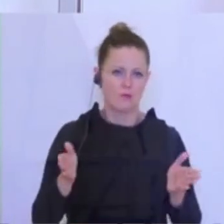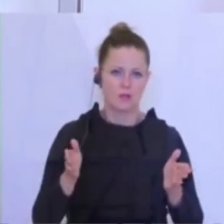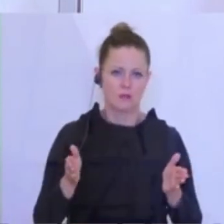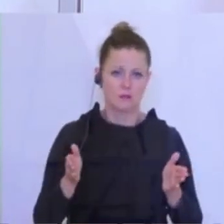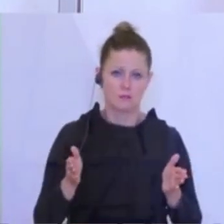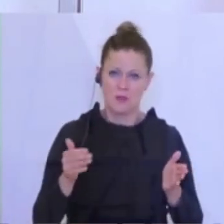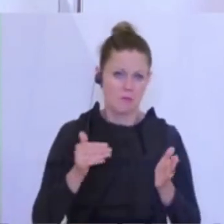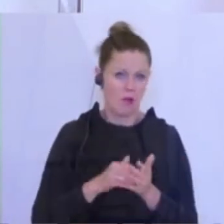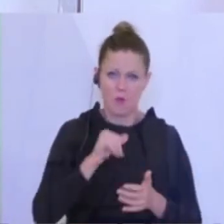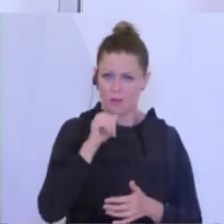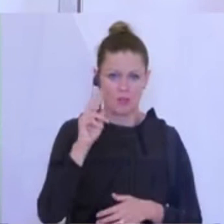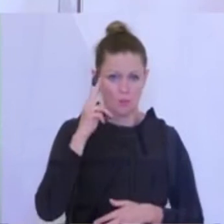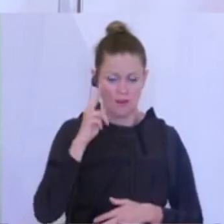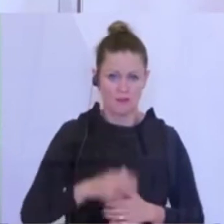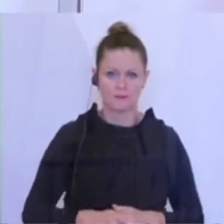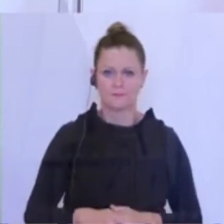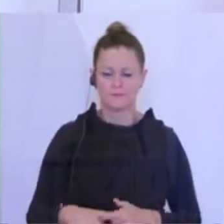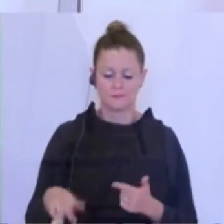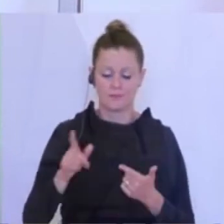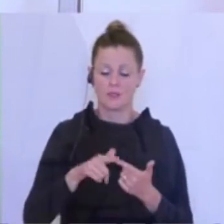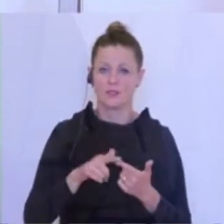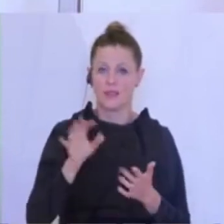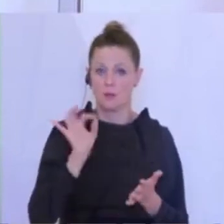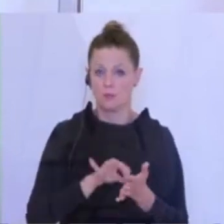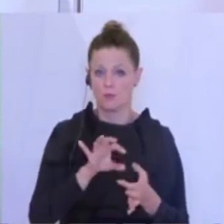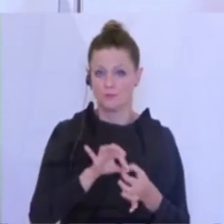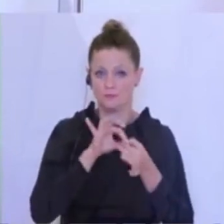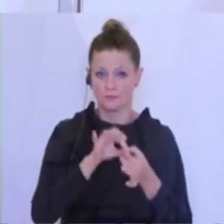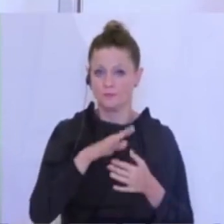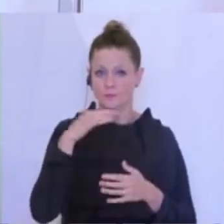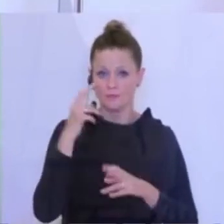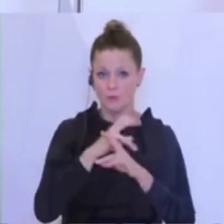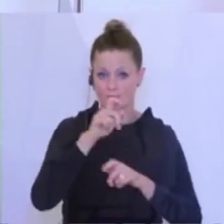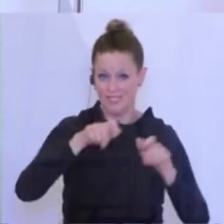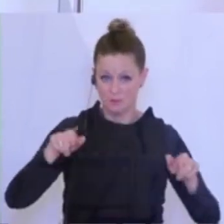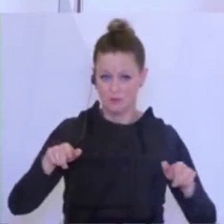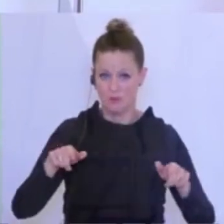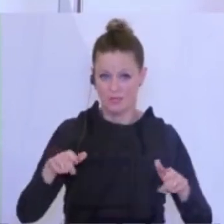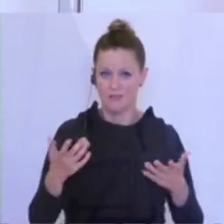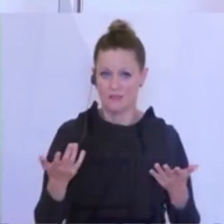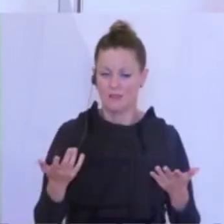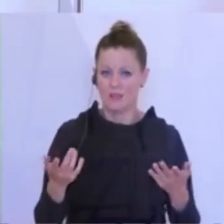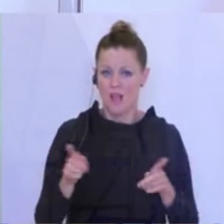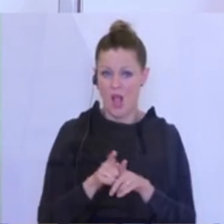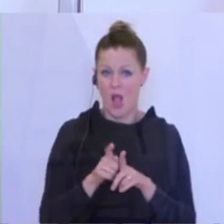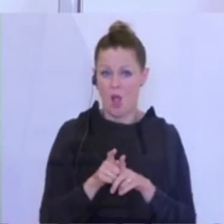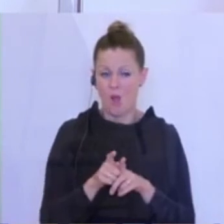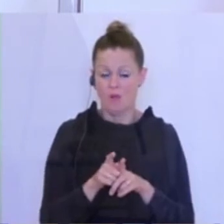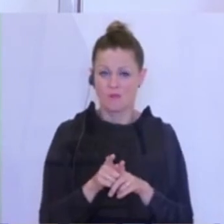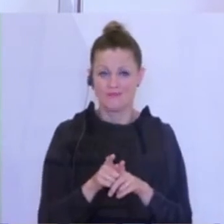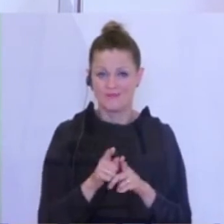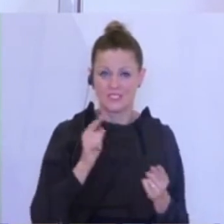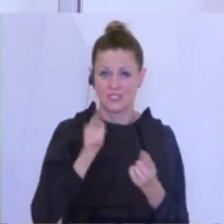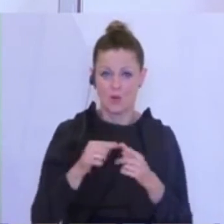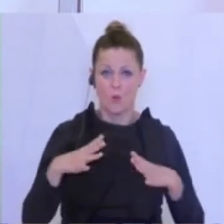Italien nachzudenken. Zweiter Punkt, weil natürlich viele Österreicher auch ihren Urlaub planen.